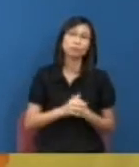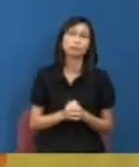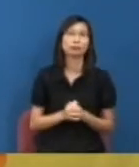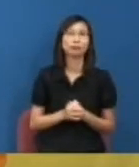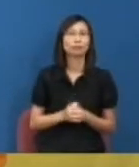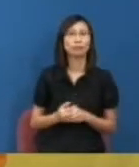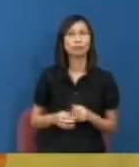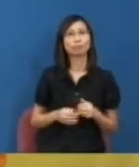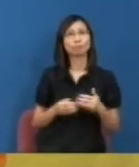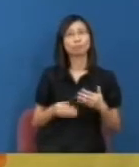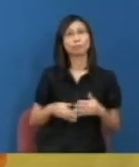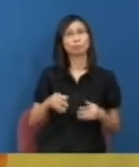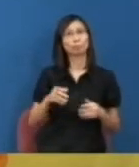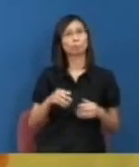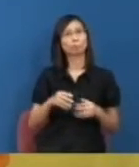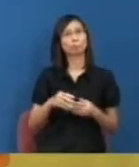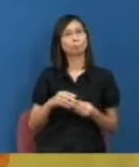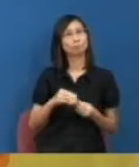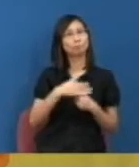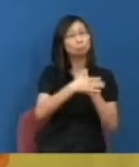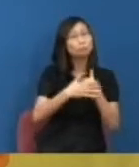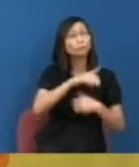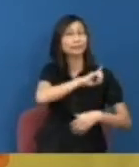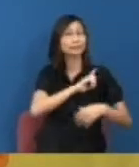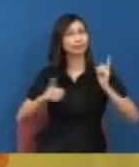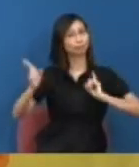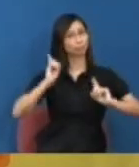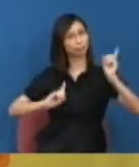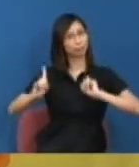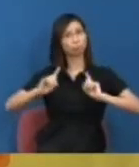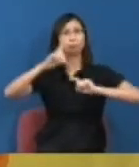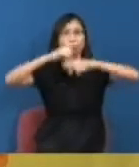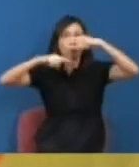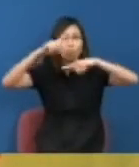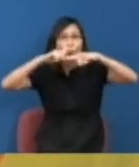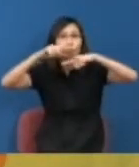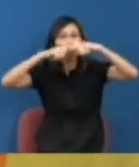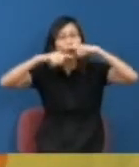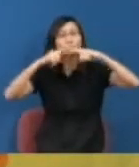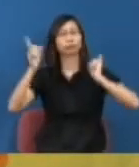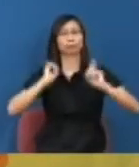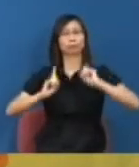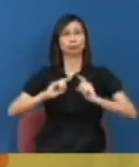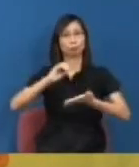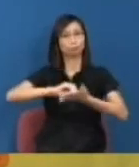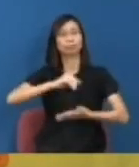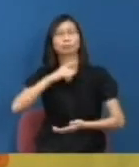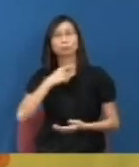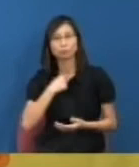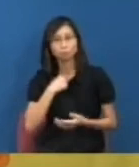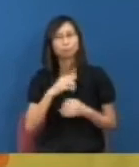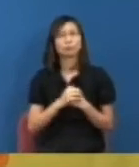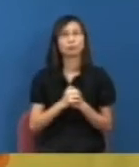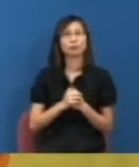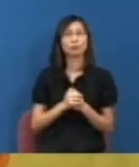很超然的地位就是我可以維持我自己的研究自由但是當然實際上最理想是這樣但是我都會明白到就是說